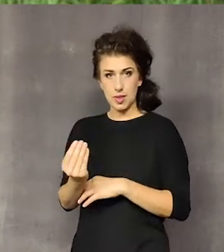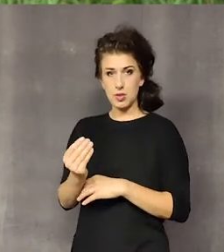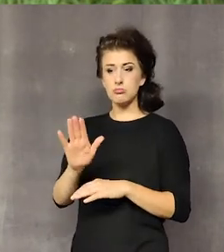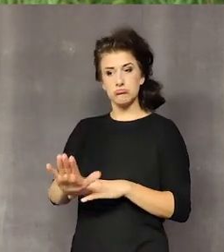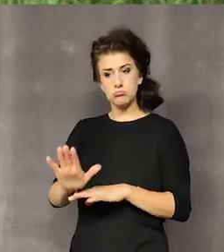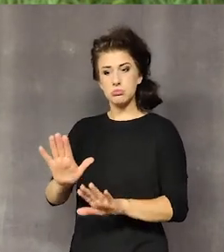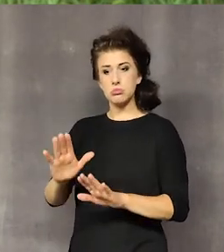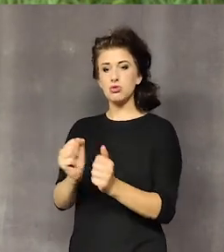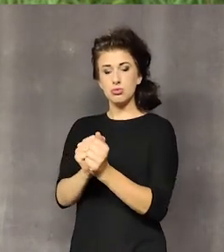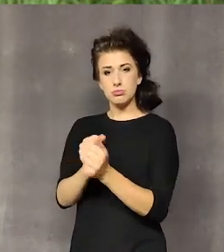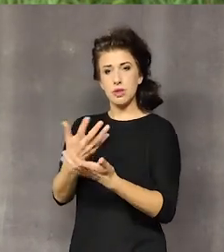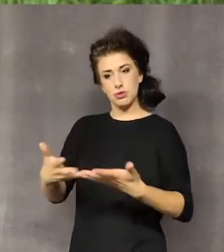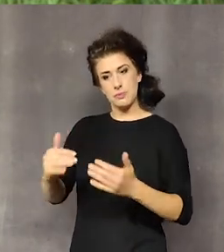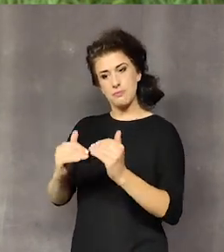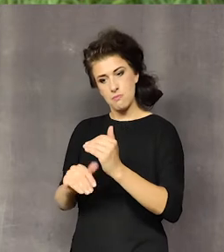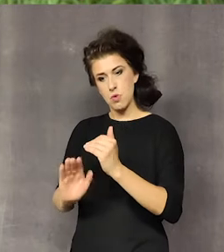przez zimę, czyli się staryfikowały.